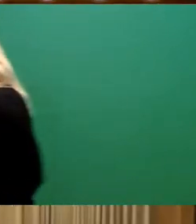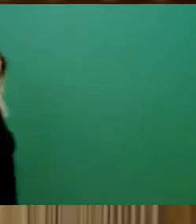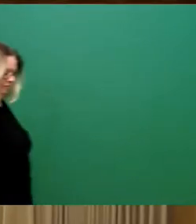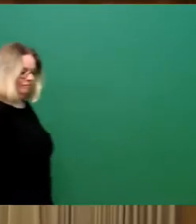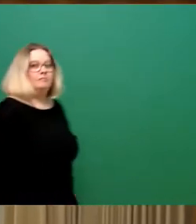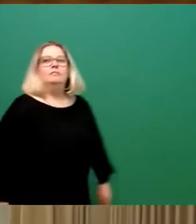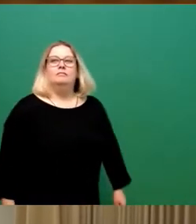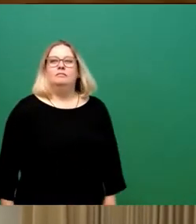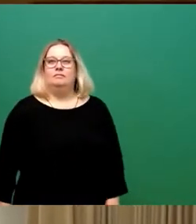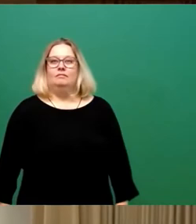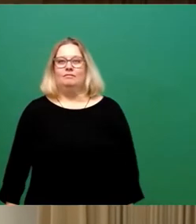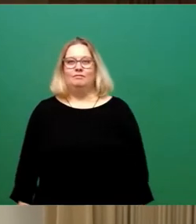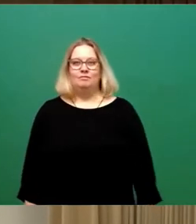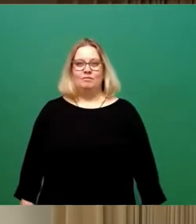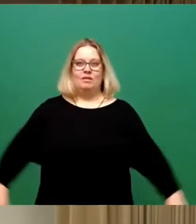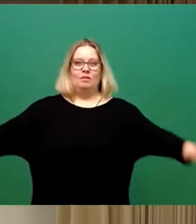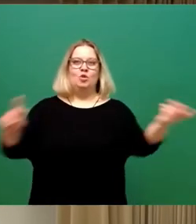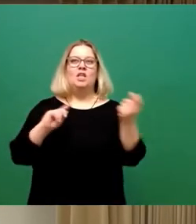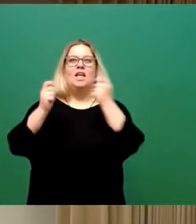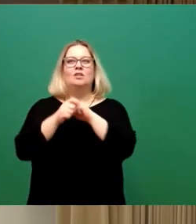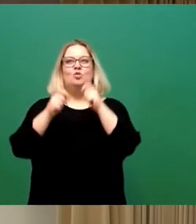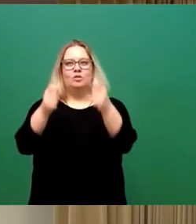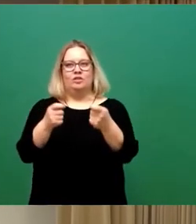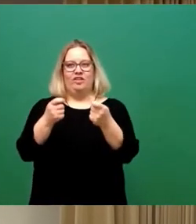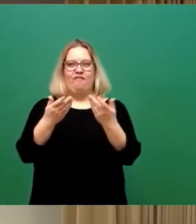von den Freien Wählern, die